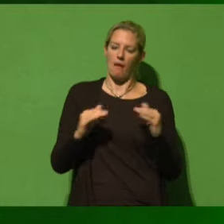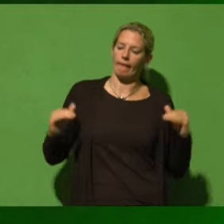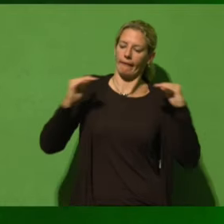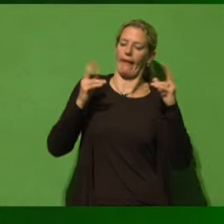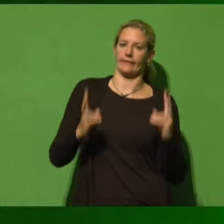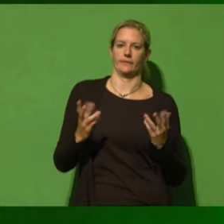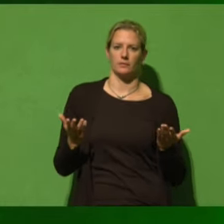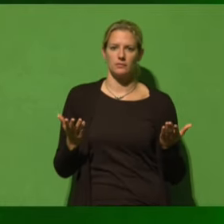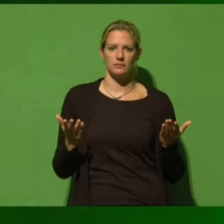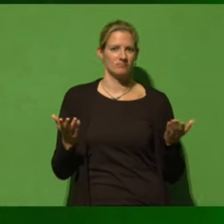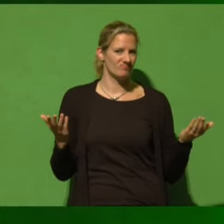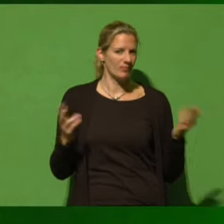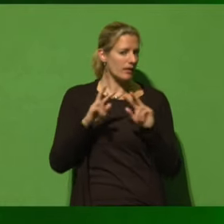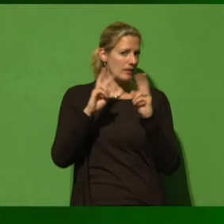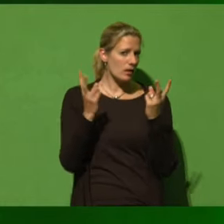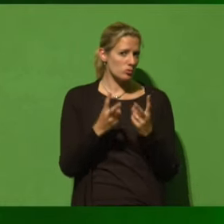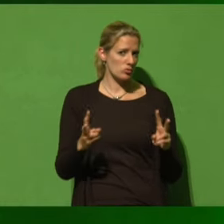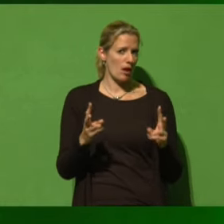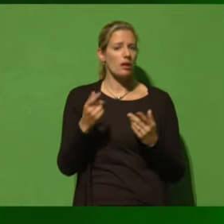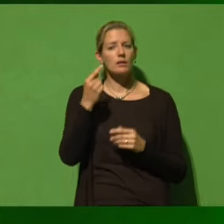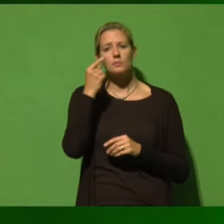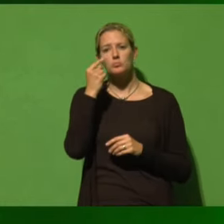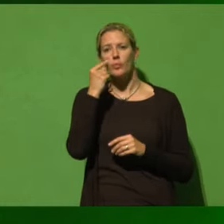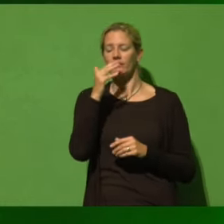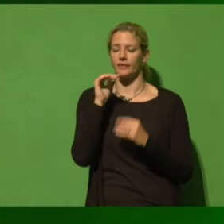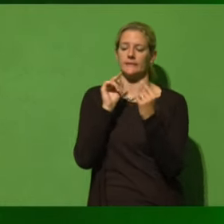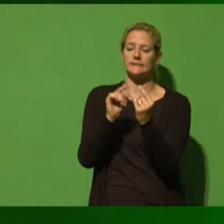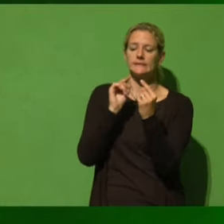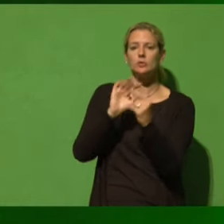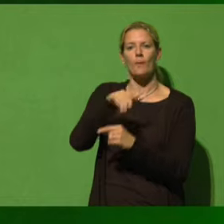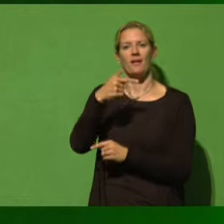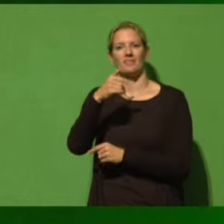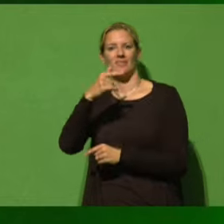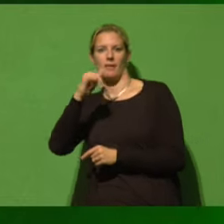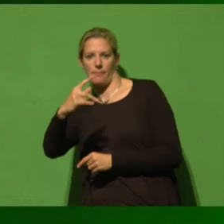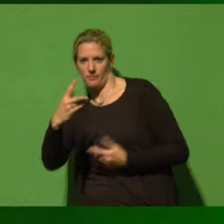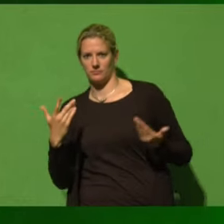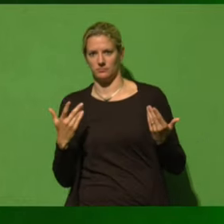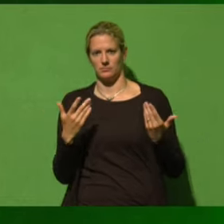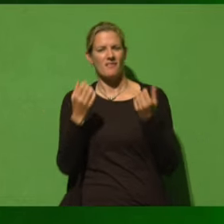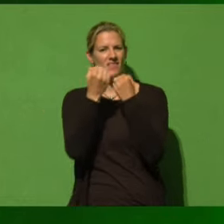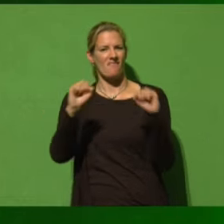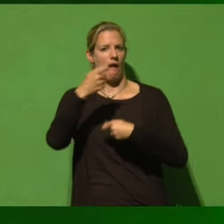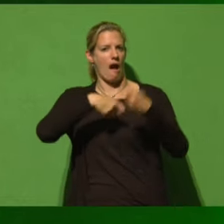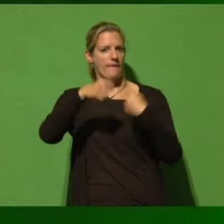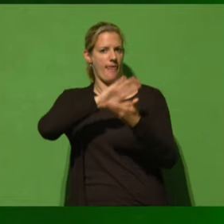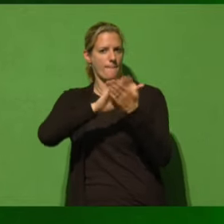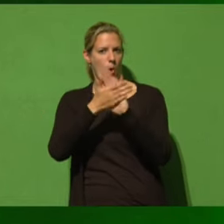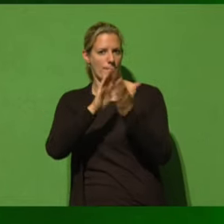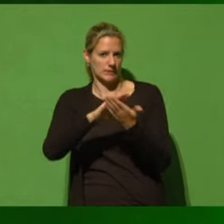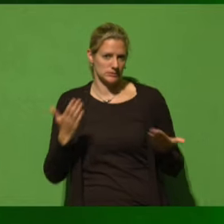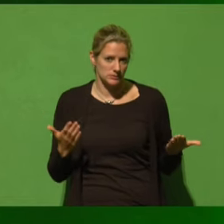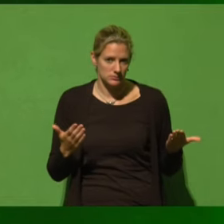Und ich meine, international diskutieren wir ja gerade mit am stärksten die schönen TTIP-Abkommen, Freihandelsabkommen. Die